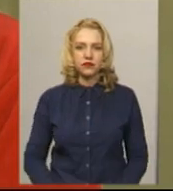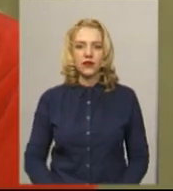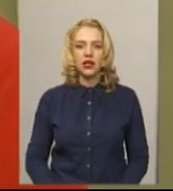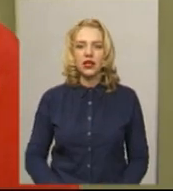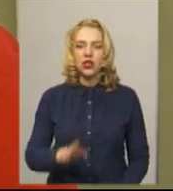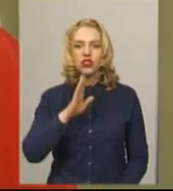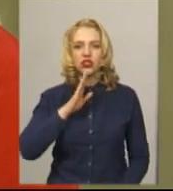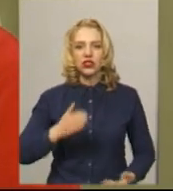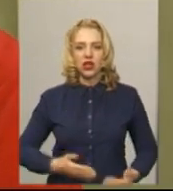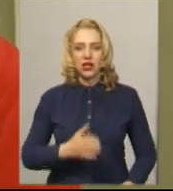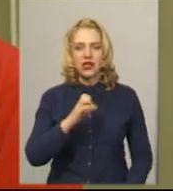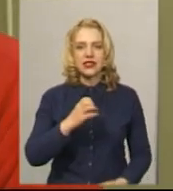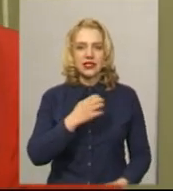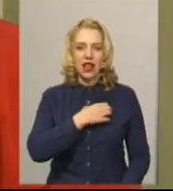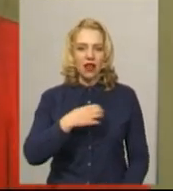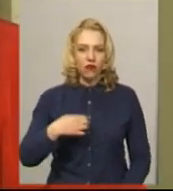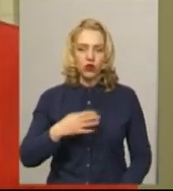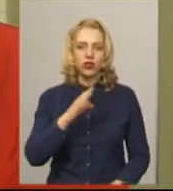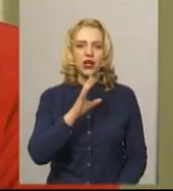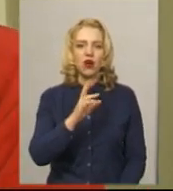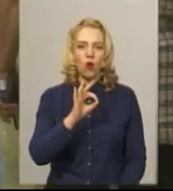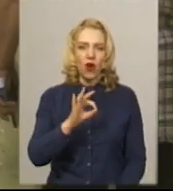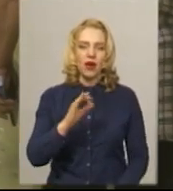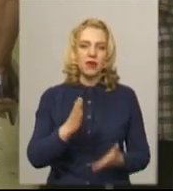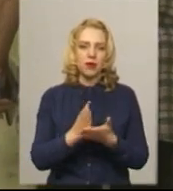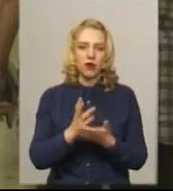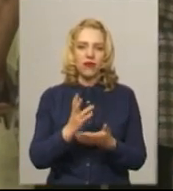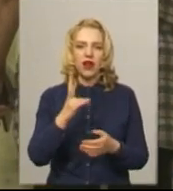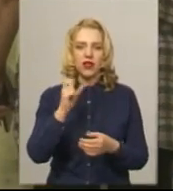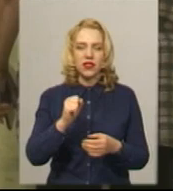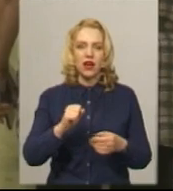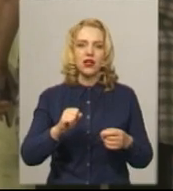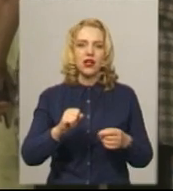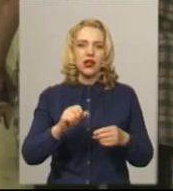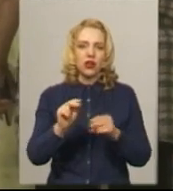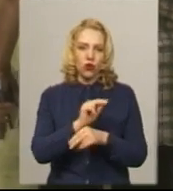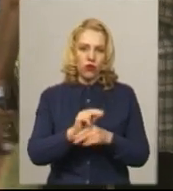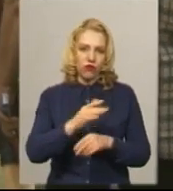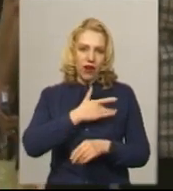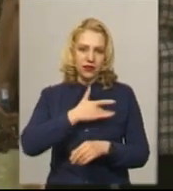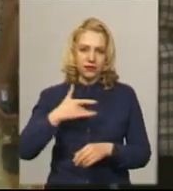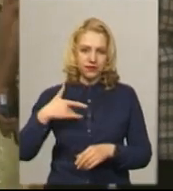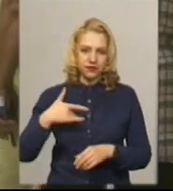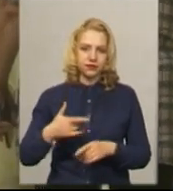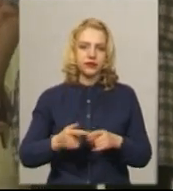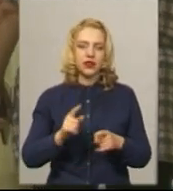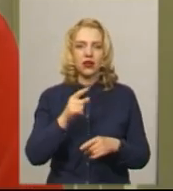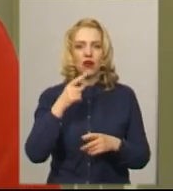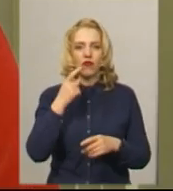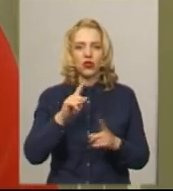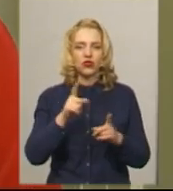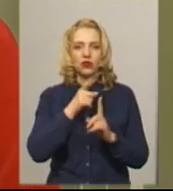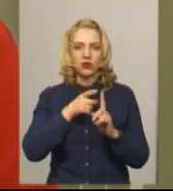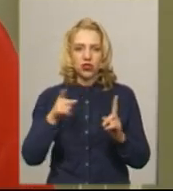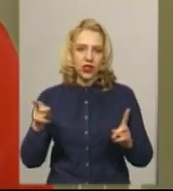Жителька Славути Ольга Кирилюк перебуває на лікуванні у відділенні новоутворень грудної і залози, м'яких тканей та шкірі. Жінка каже, під час